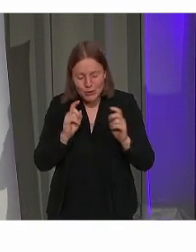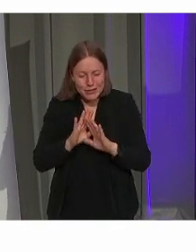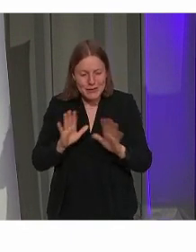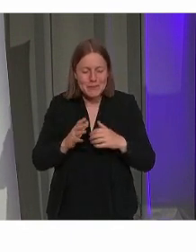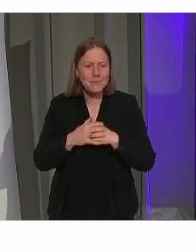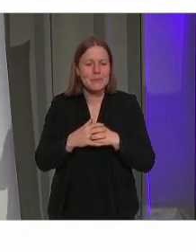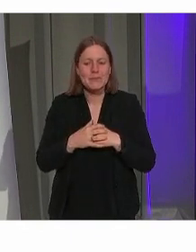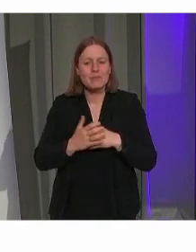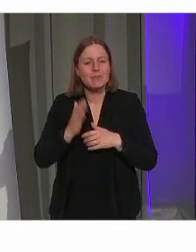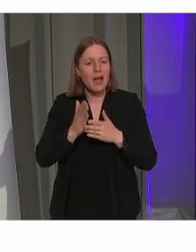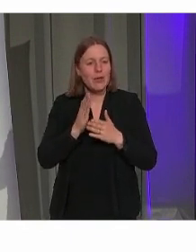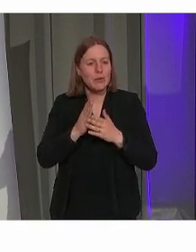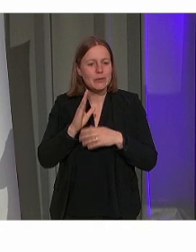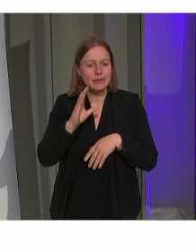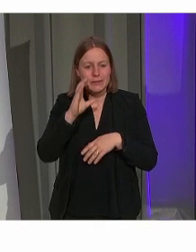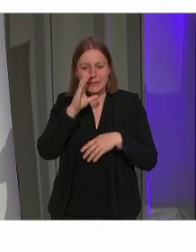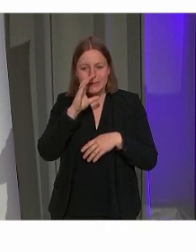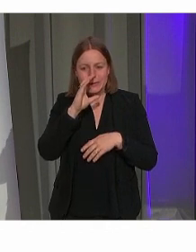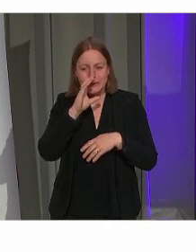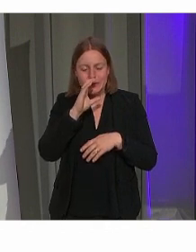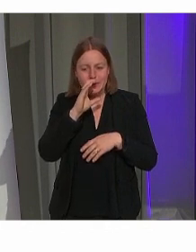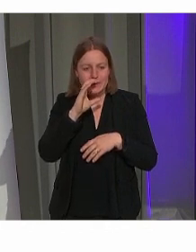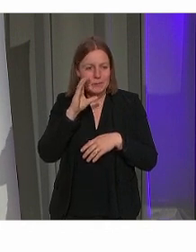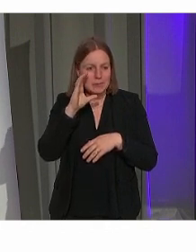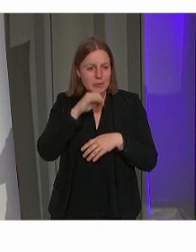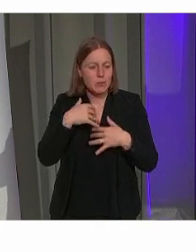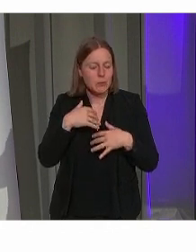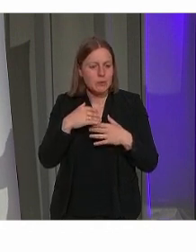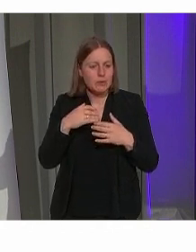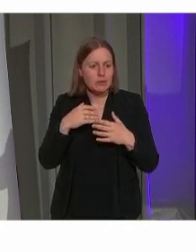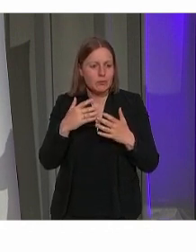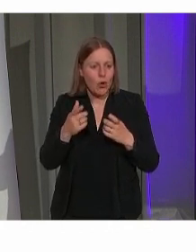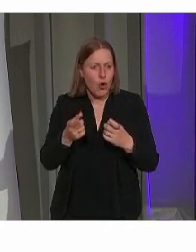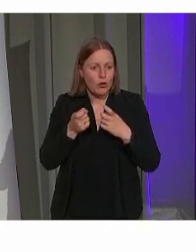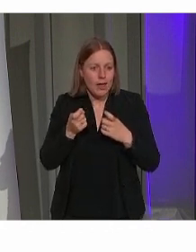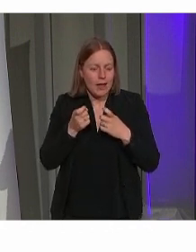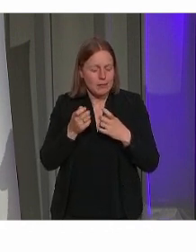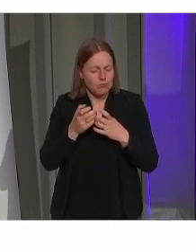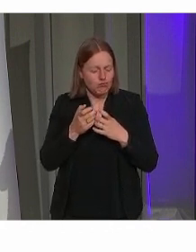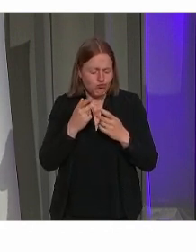Ik heb hier al begrepen dat het bakje uitdagend is, maar we zullen eens proberen.